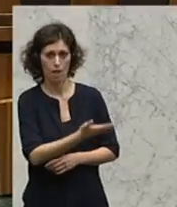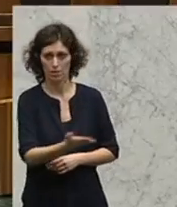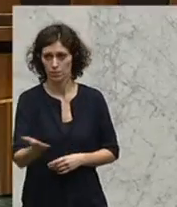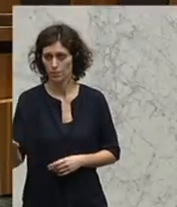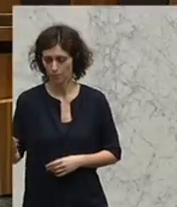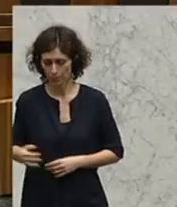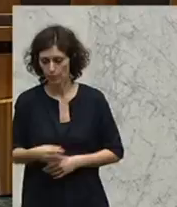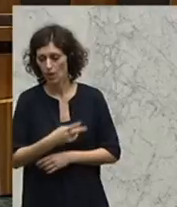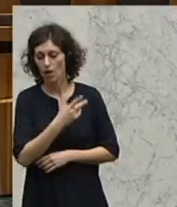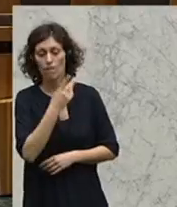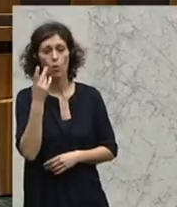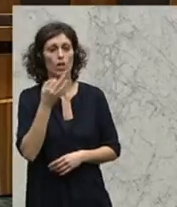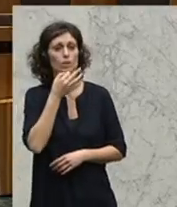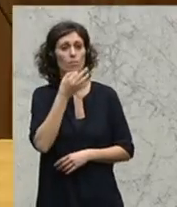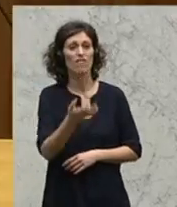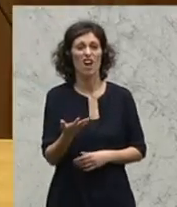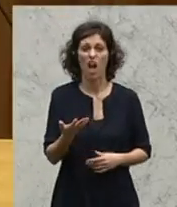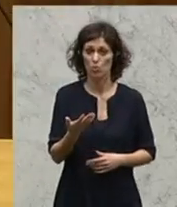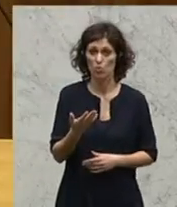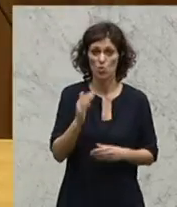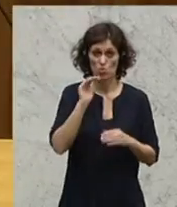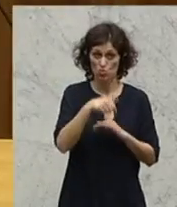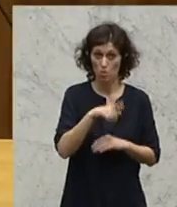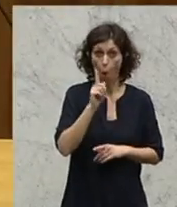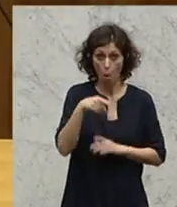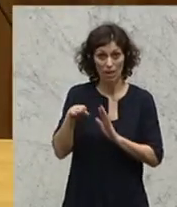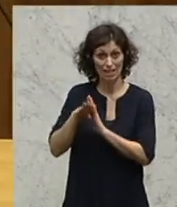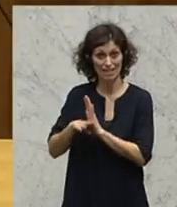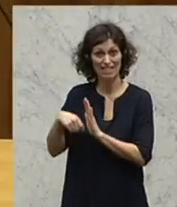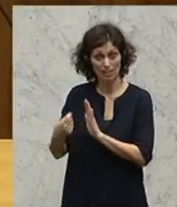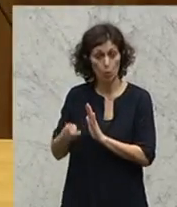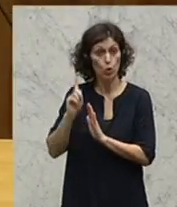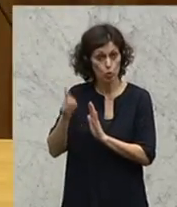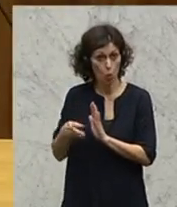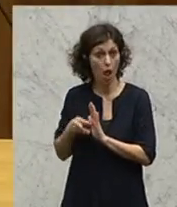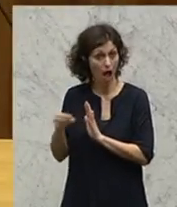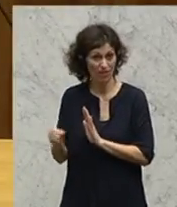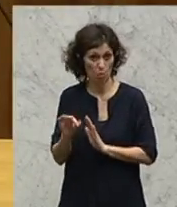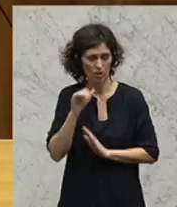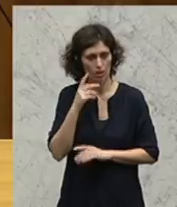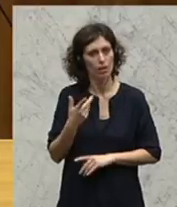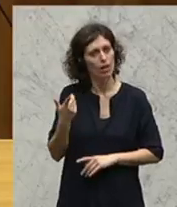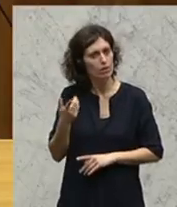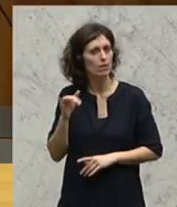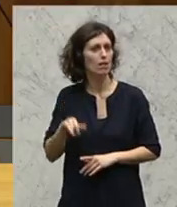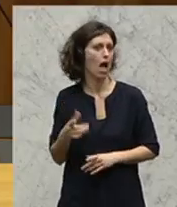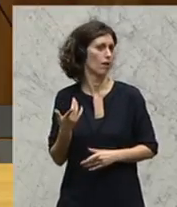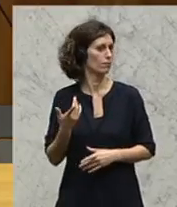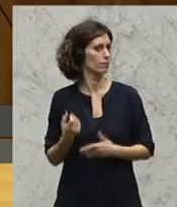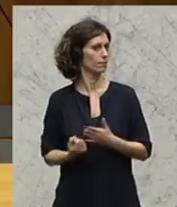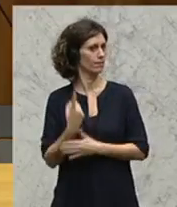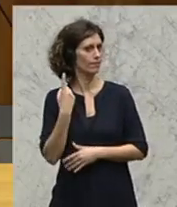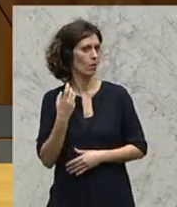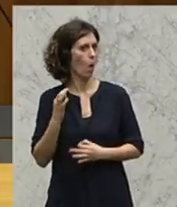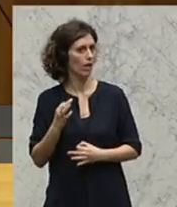eine Volksbefragung darüber, ob bestehende Gesetze anzuwenden sind oder nicht, ist in der Tat sehr originell. Wenn man nicht so diplomatisch ist,